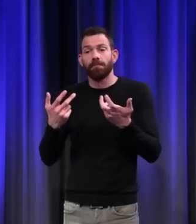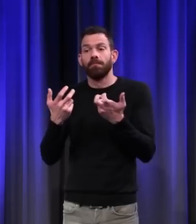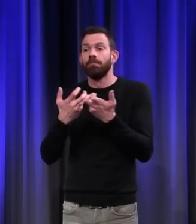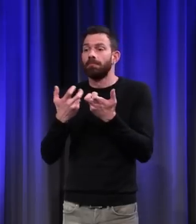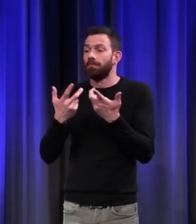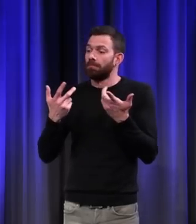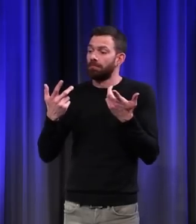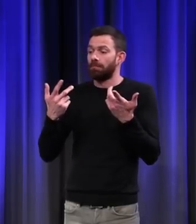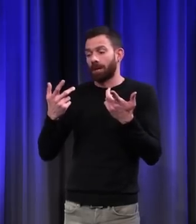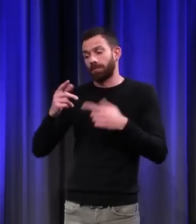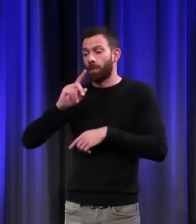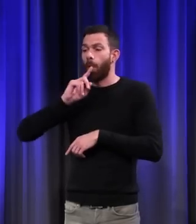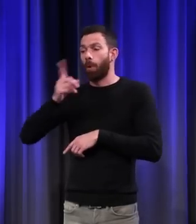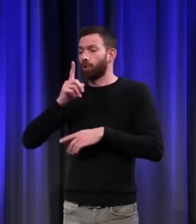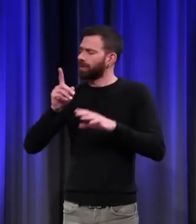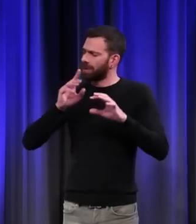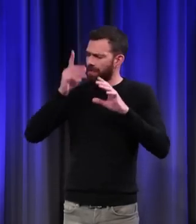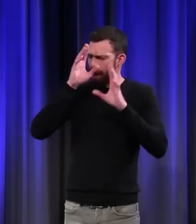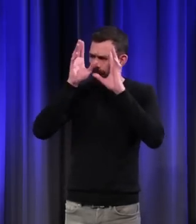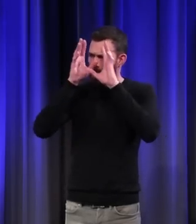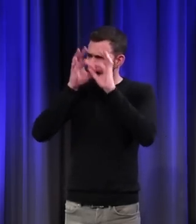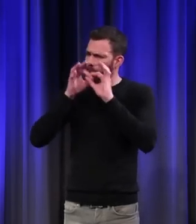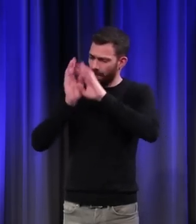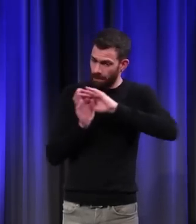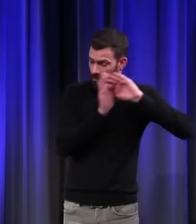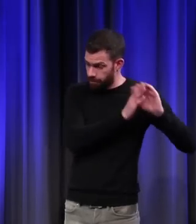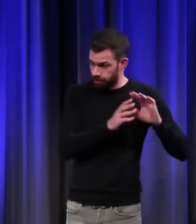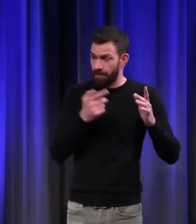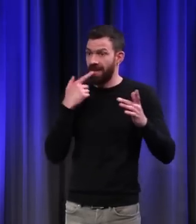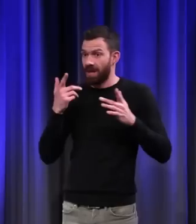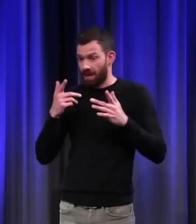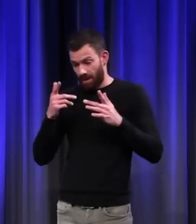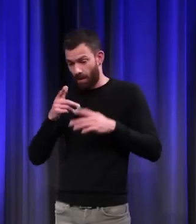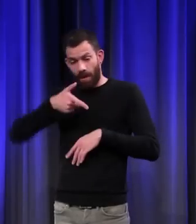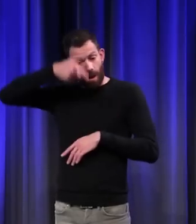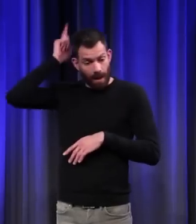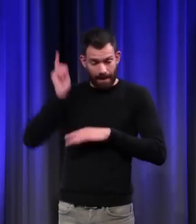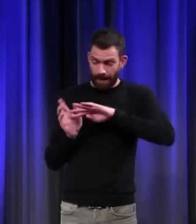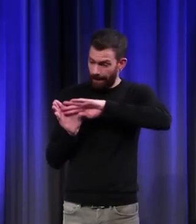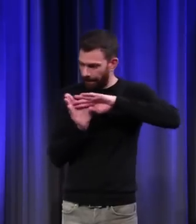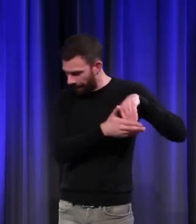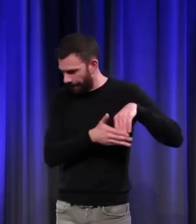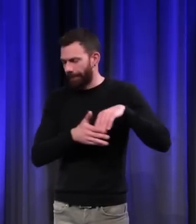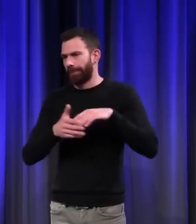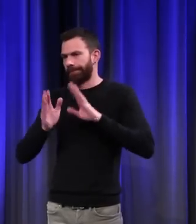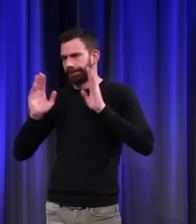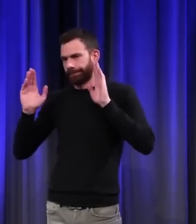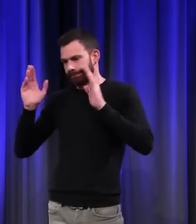autorités laïques, quelles qu'elles soient, abandonnent le latin. Pour les rois de France, il faut attendre